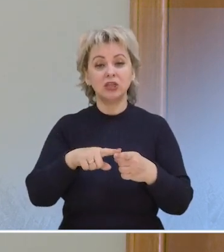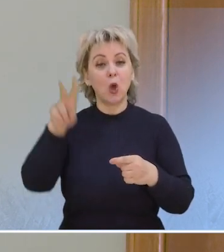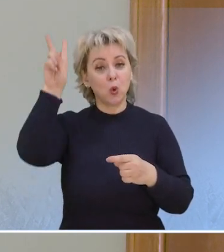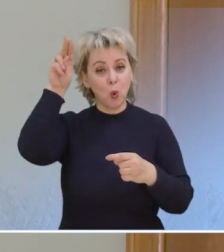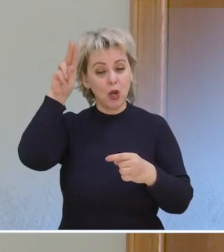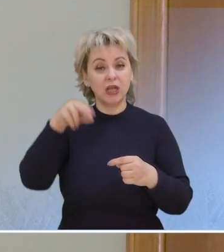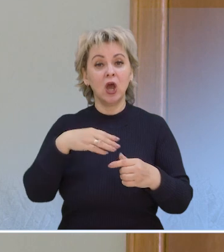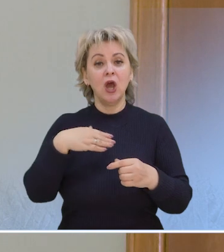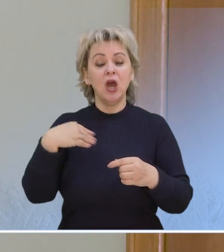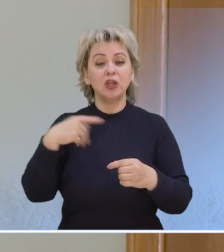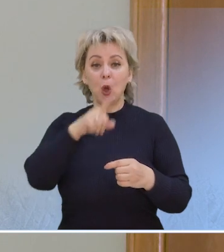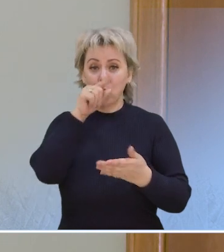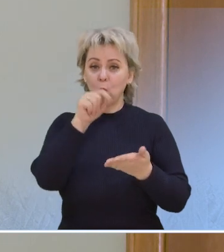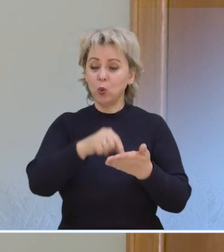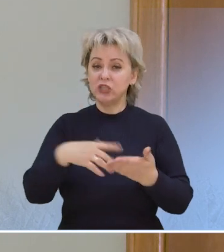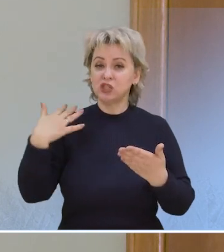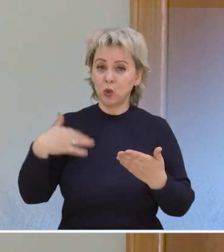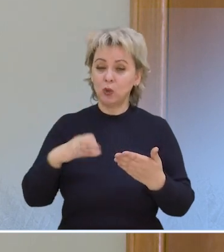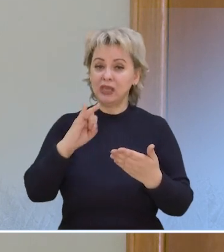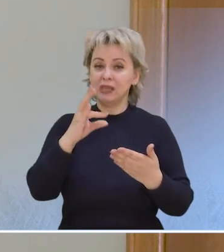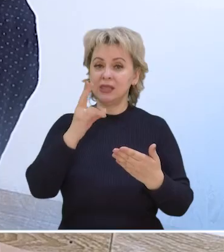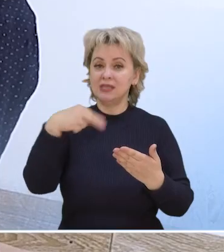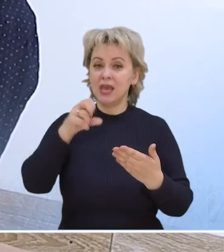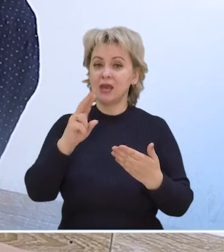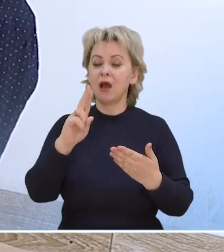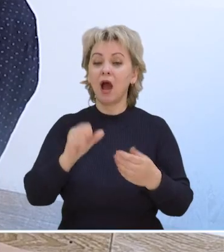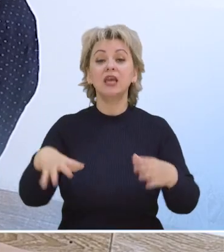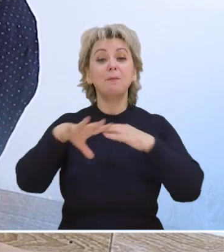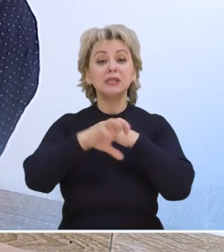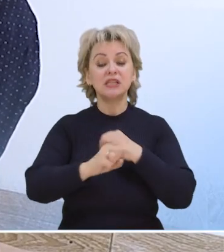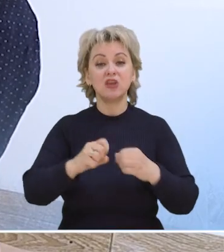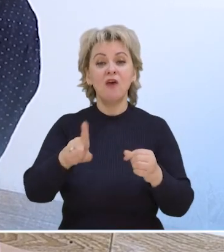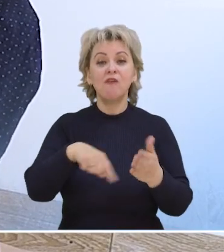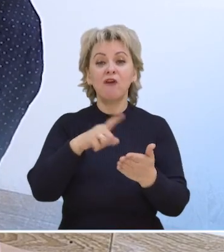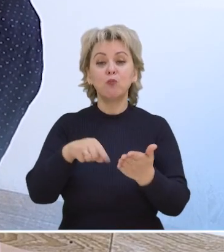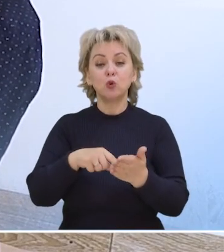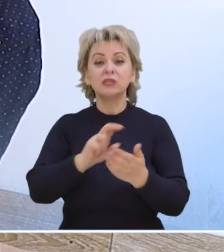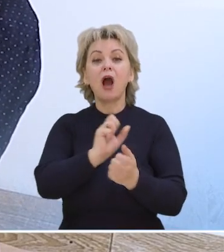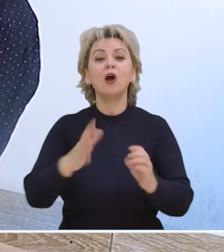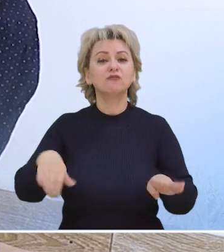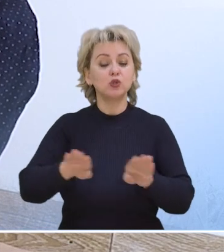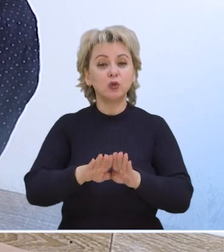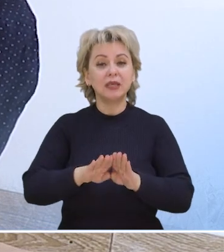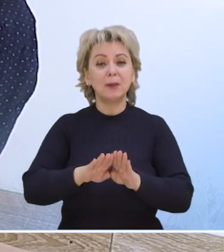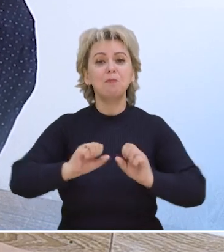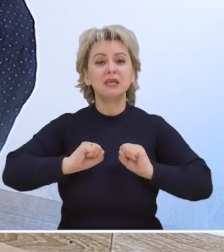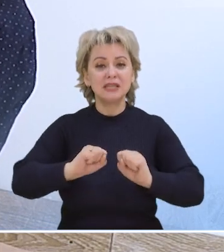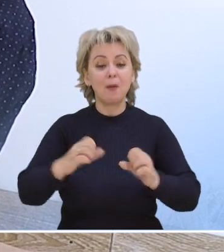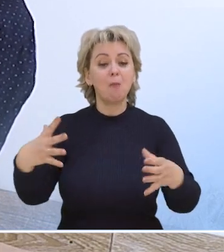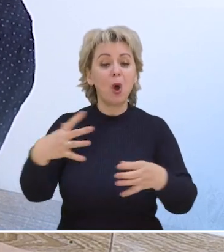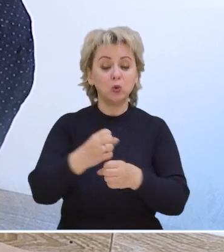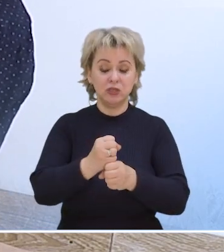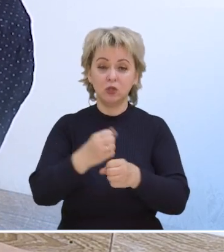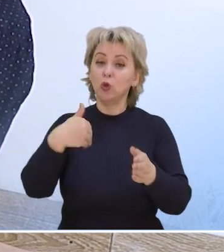кролик, это грудки, курица, это индейка. И такой заключительный вопрос. Как все-таки безопасно